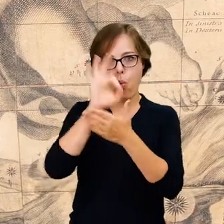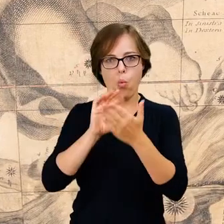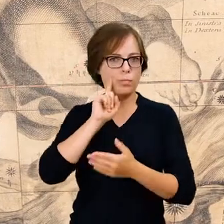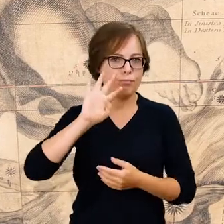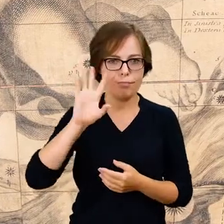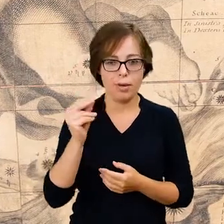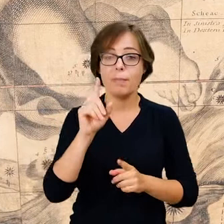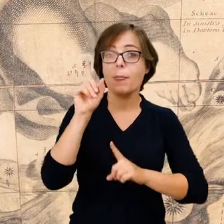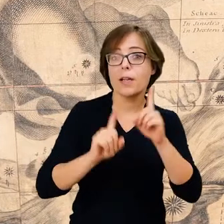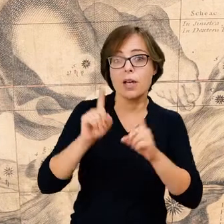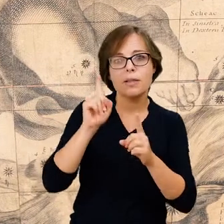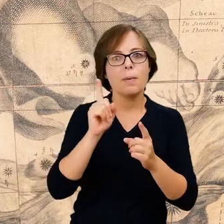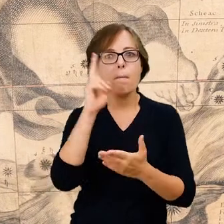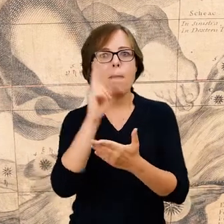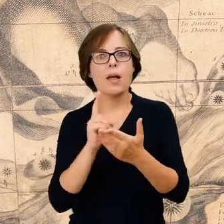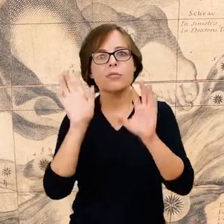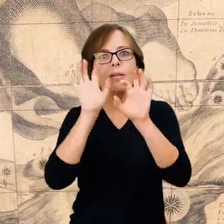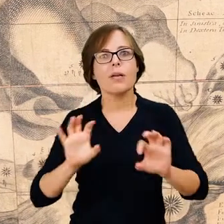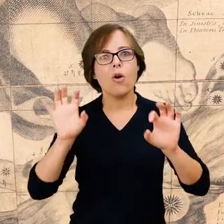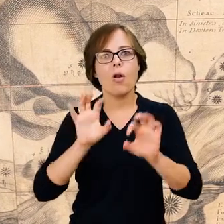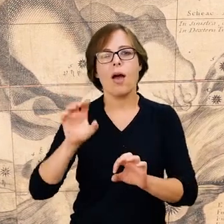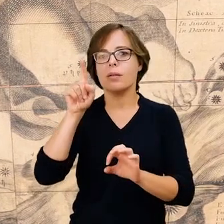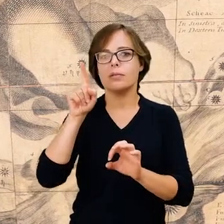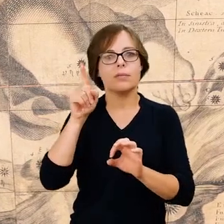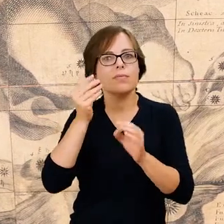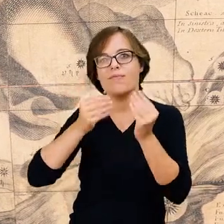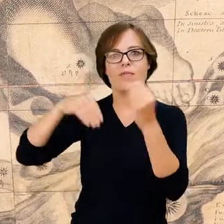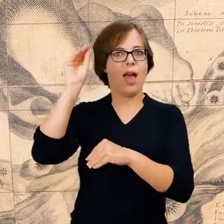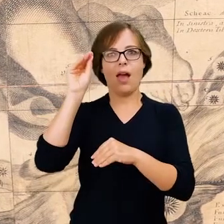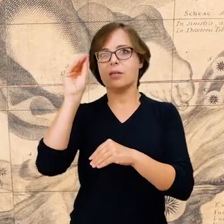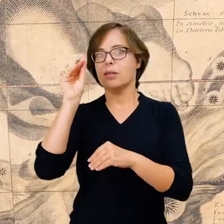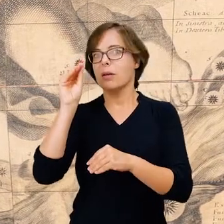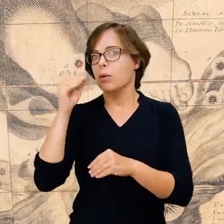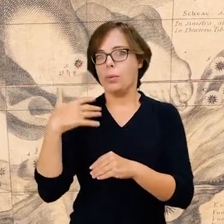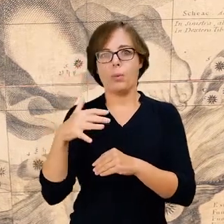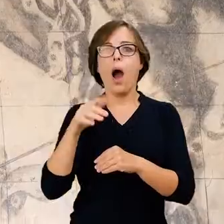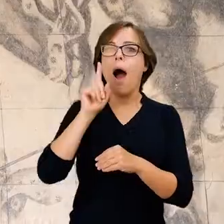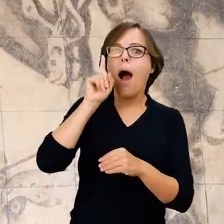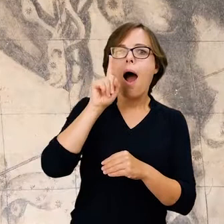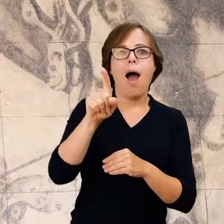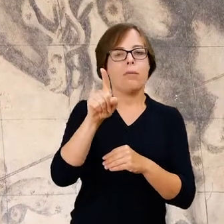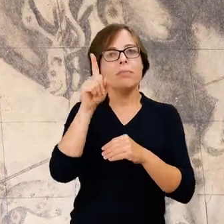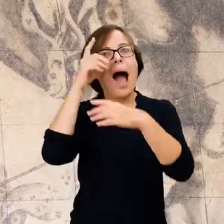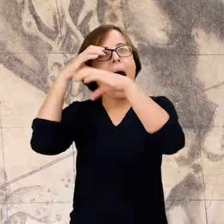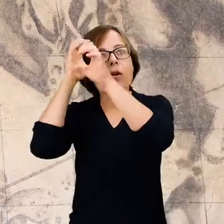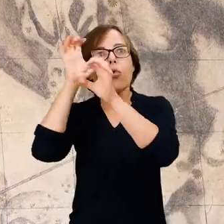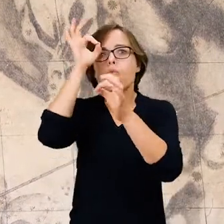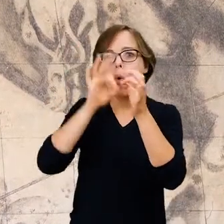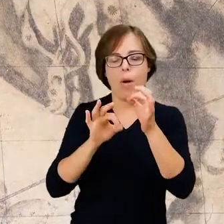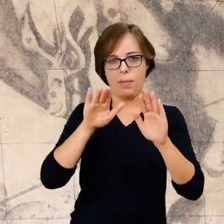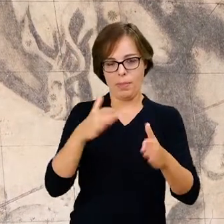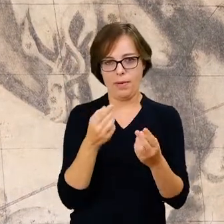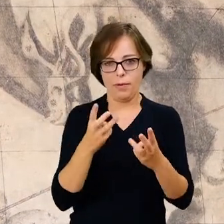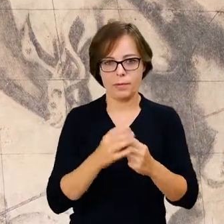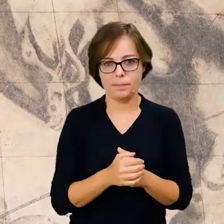plastyczna dekoracja jest bardziej zdominowana niż sama astrologiczna kwestia. Warto zauważyć, że cała